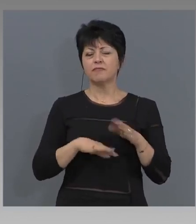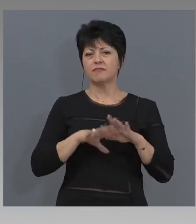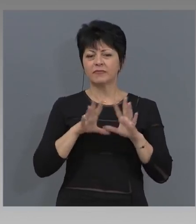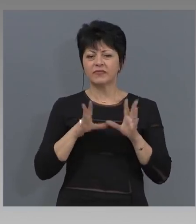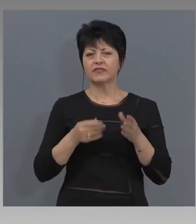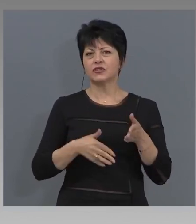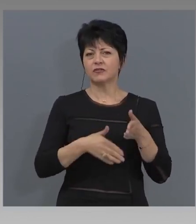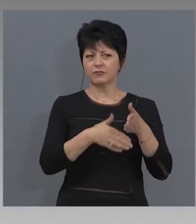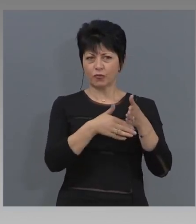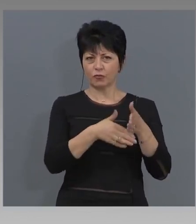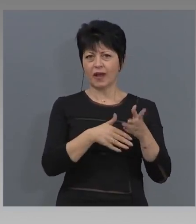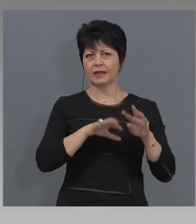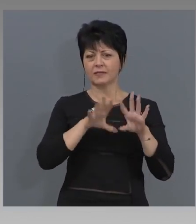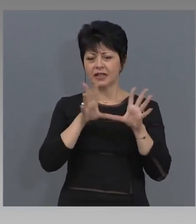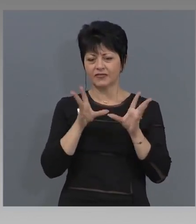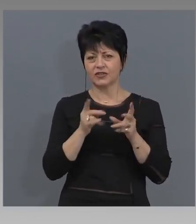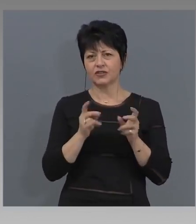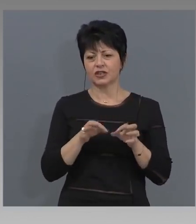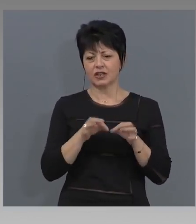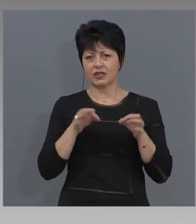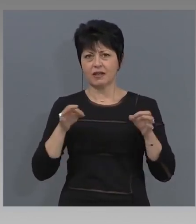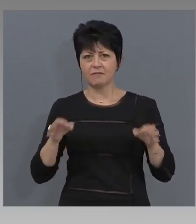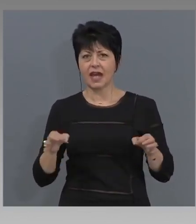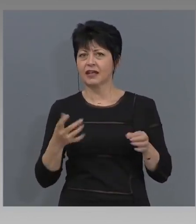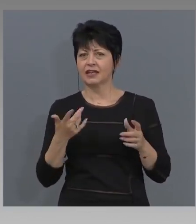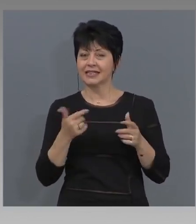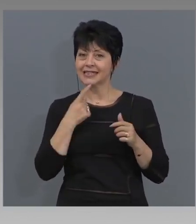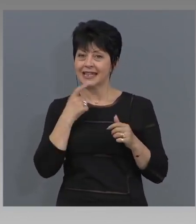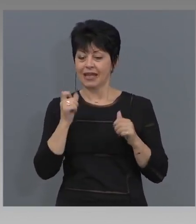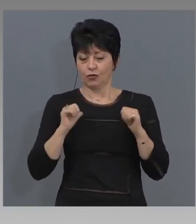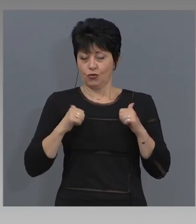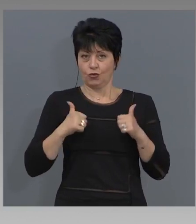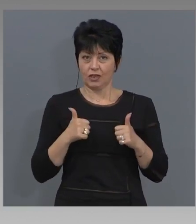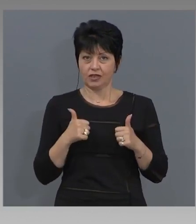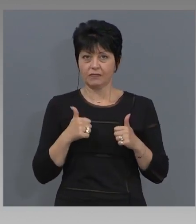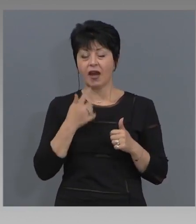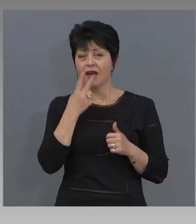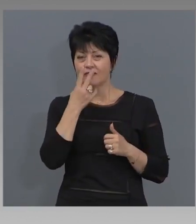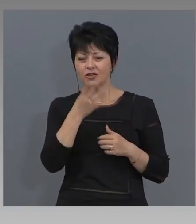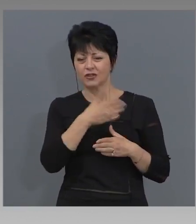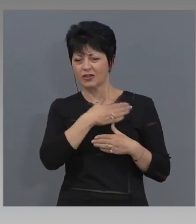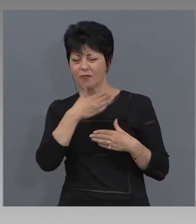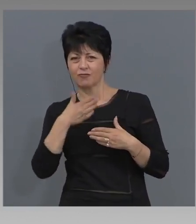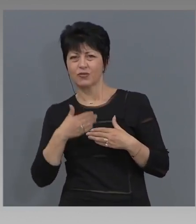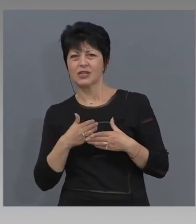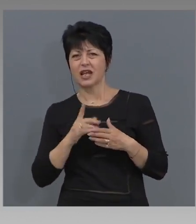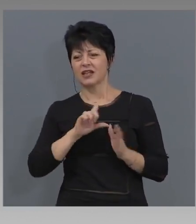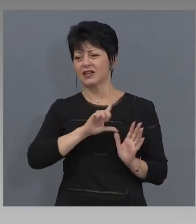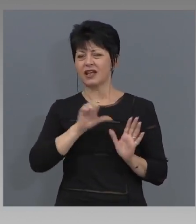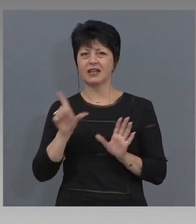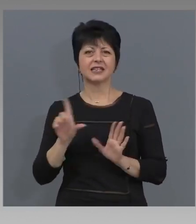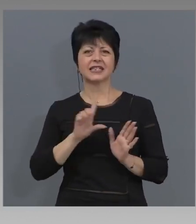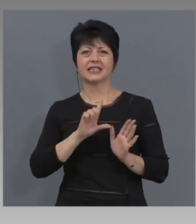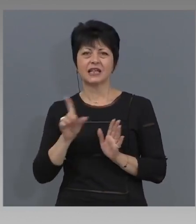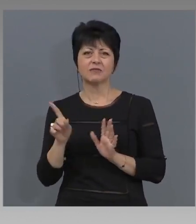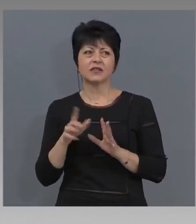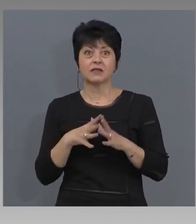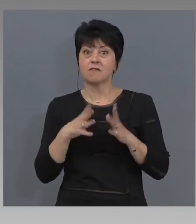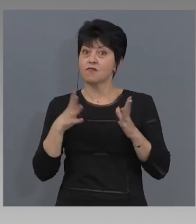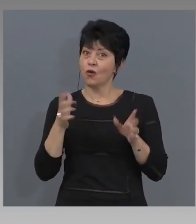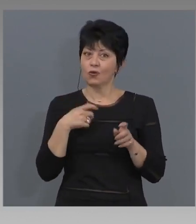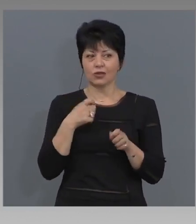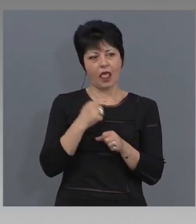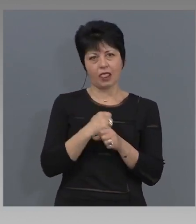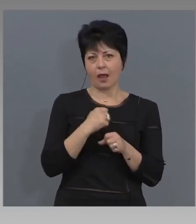която подпомага туризма. И отново казвам, последните седмици виждате, изключително много се направи за сектора. То,